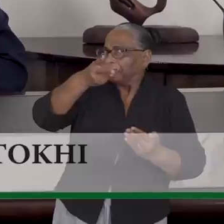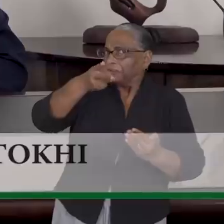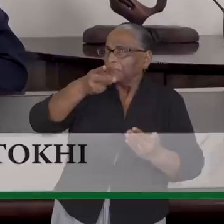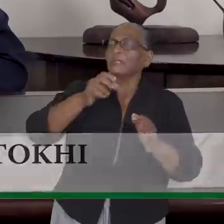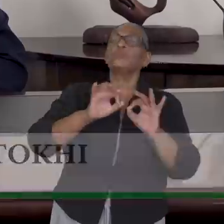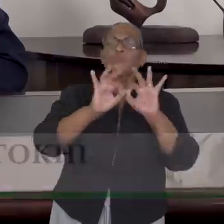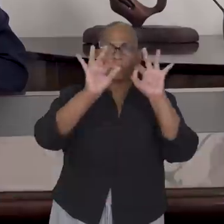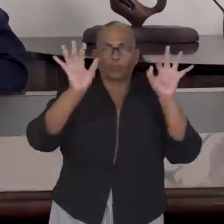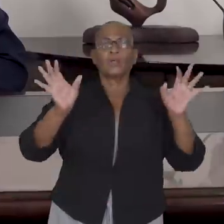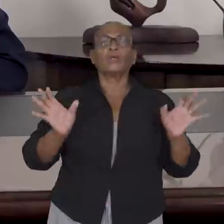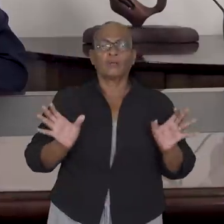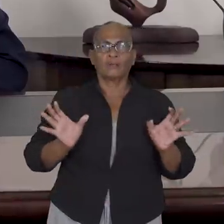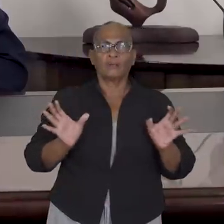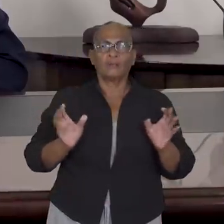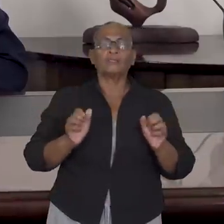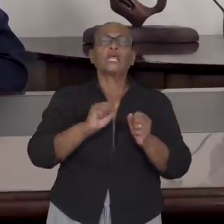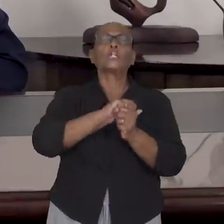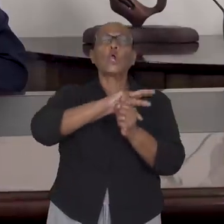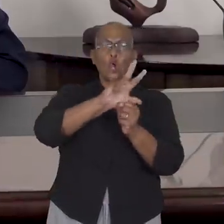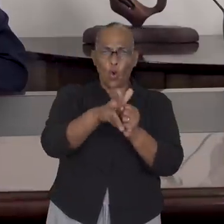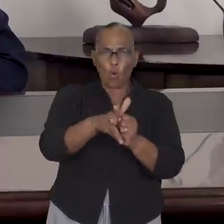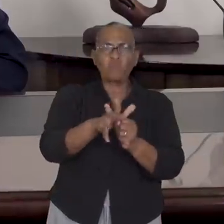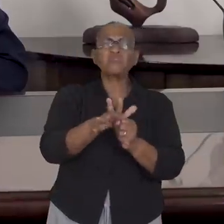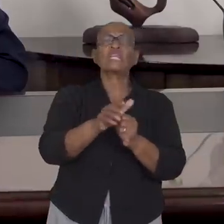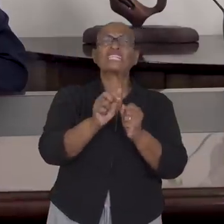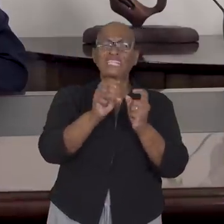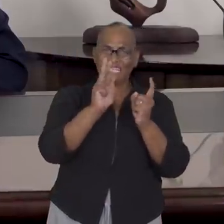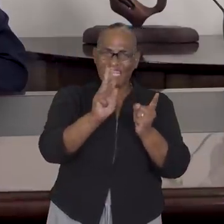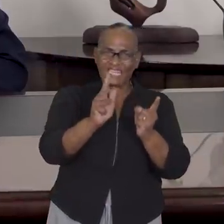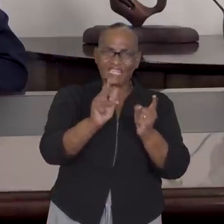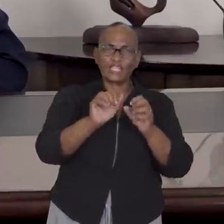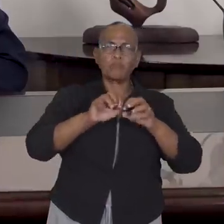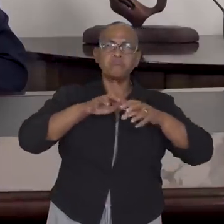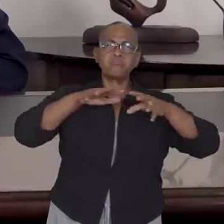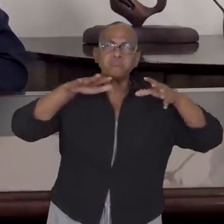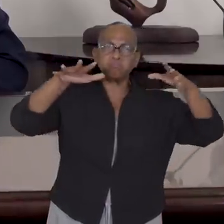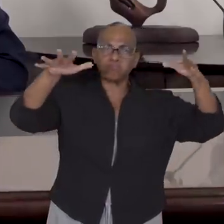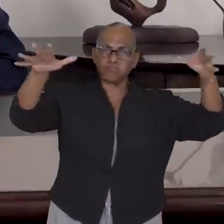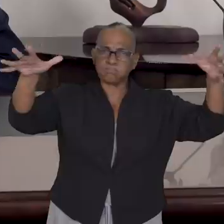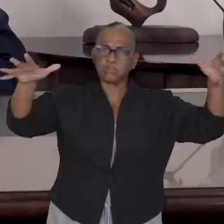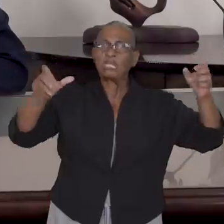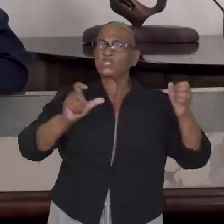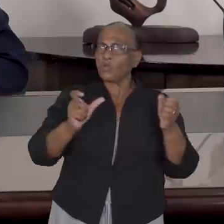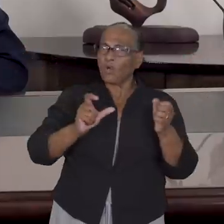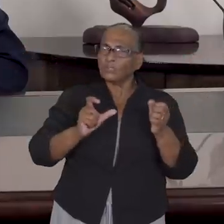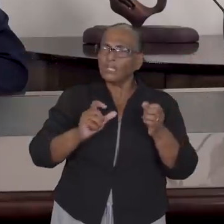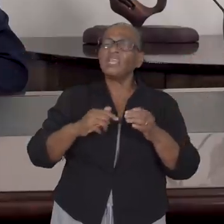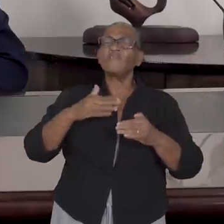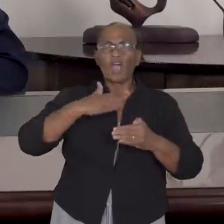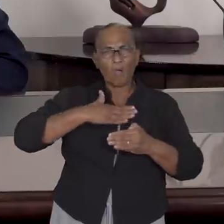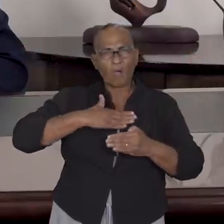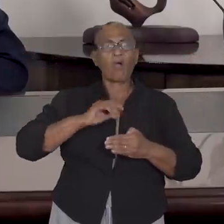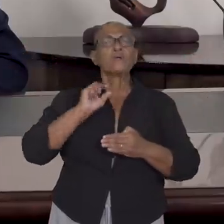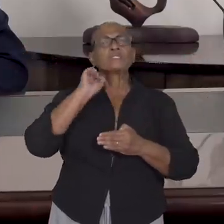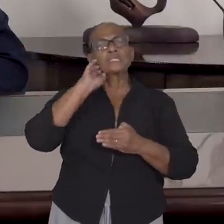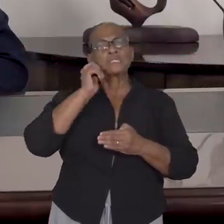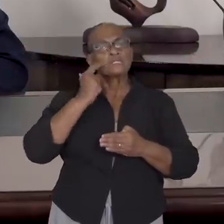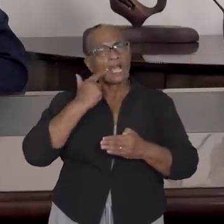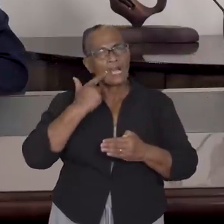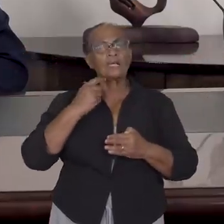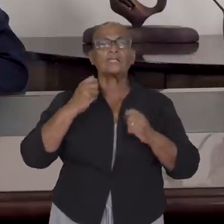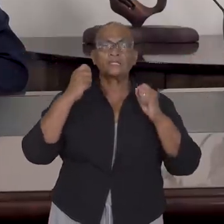Het is duidelijk dat de COVID-19 pandemie onderdeel is van ons dagelijks leven.